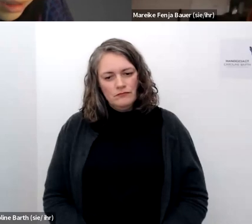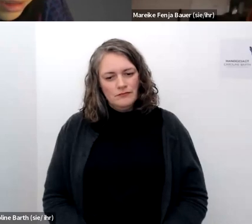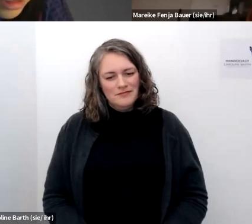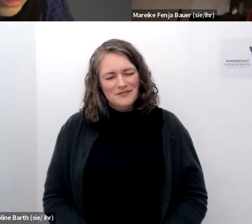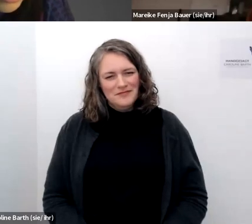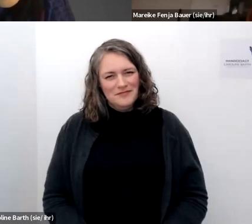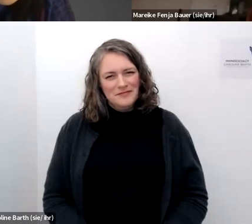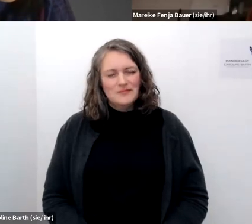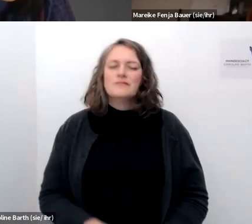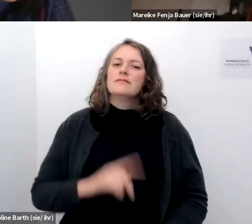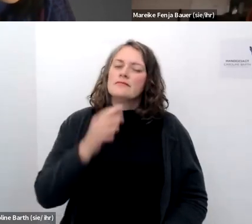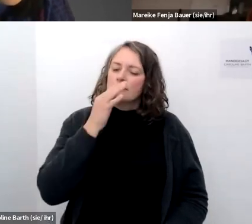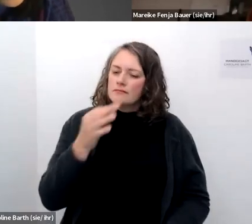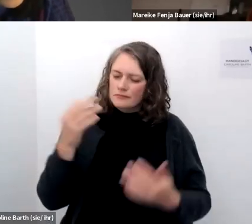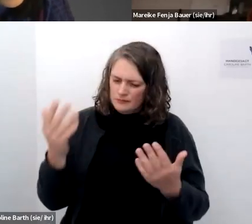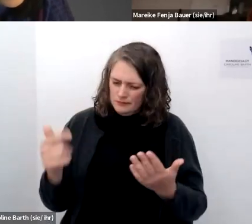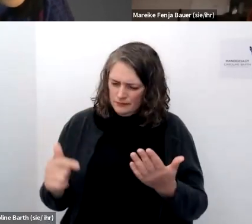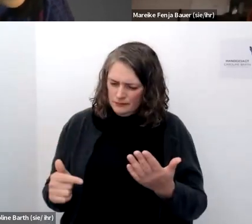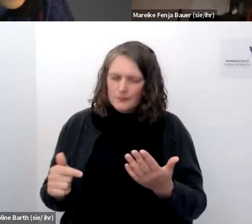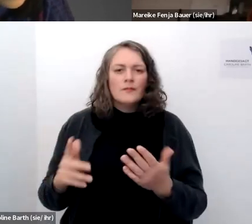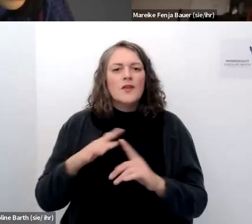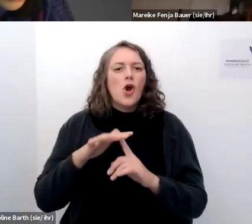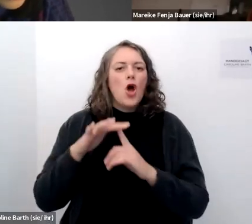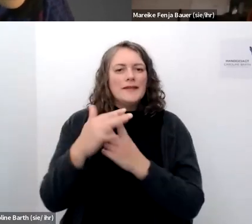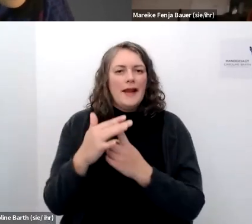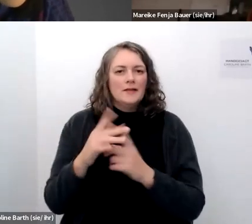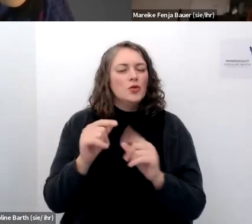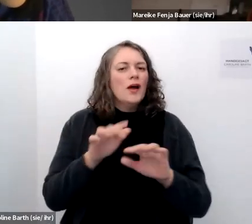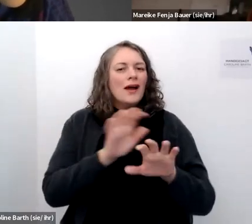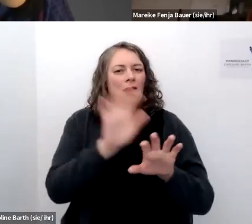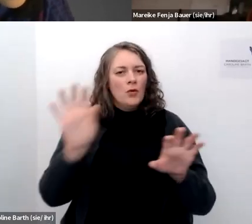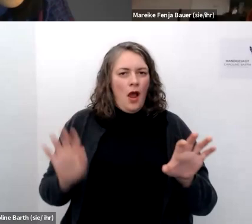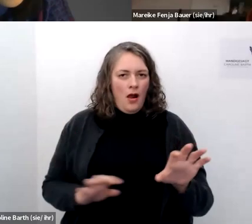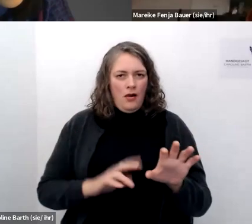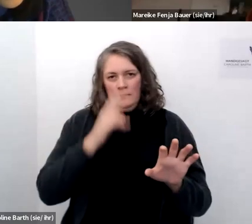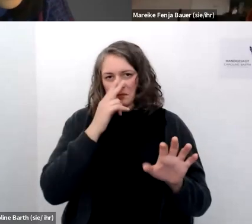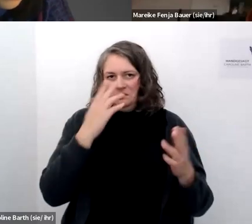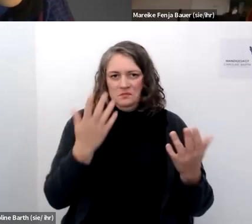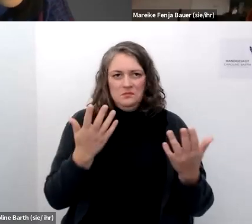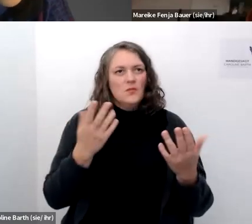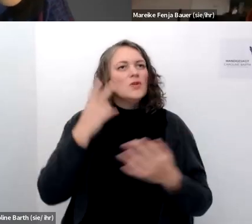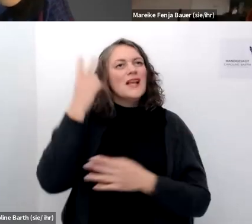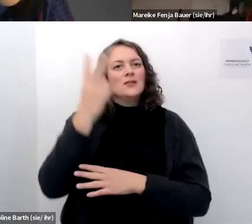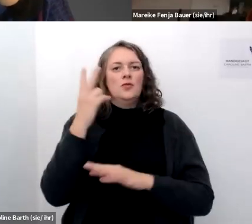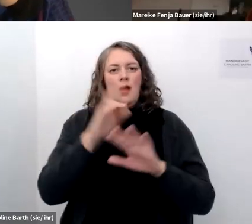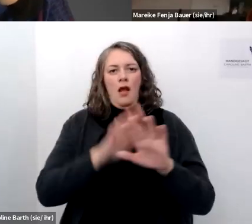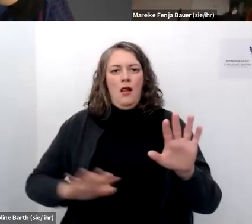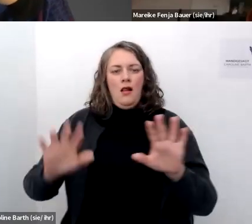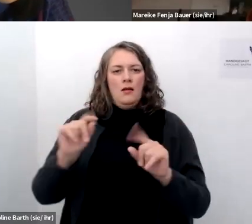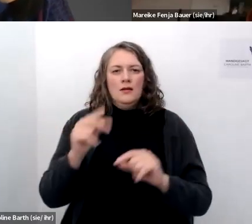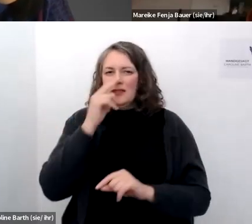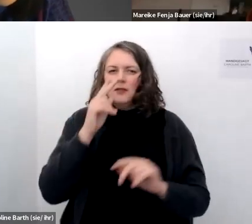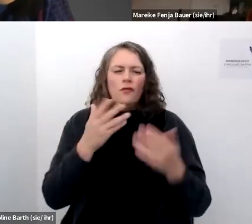frage nach dem kontext also eine regionale einordnung beziehungsweise auch eine nationale wie groß ist das